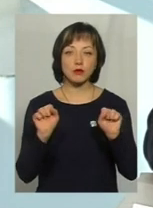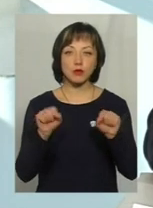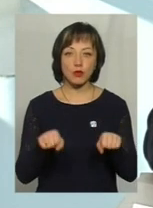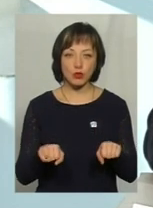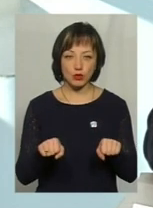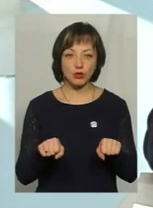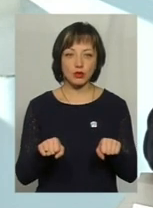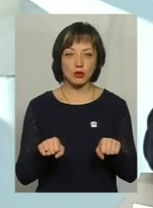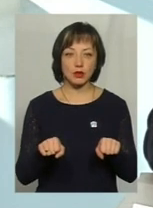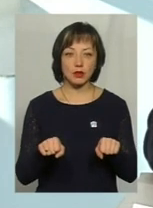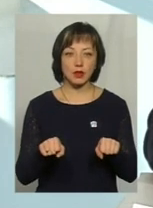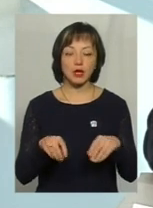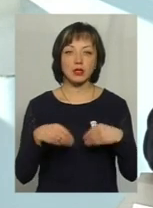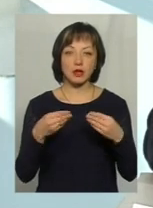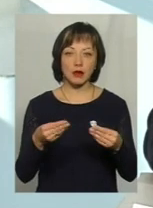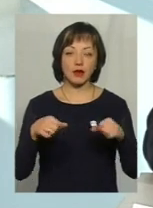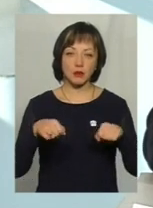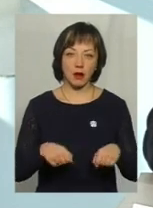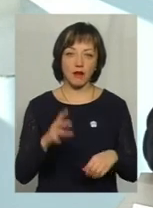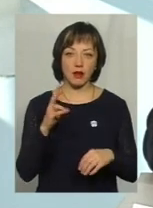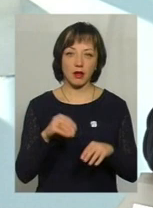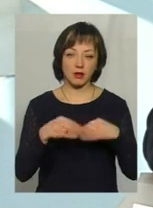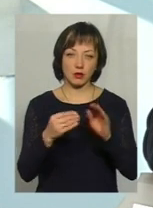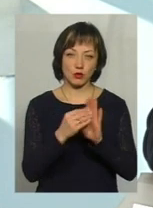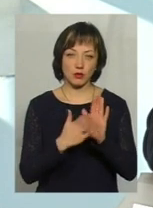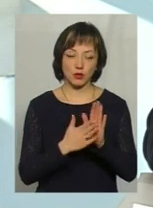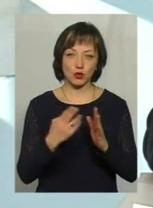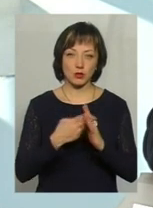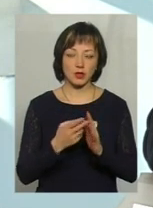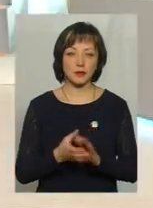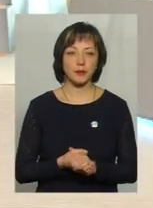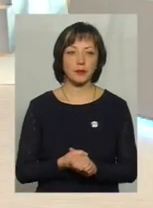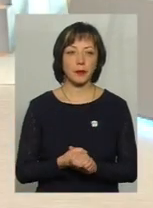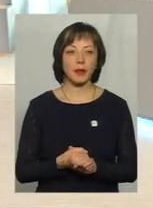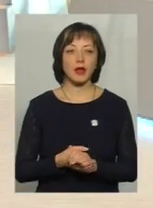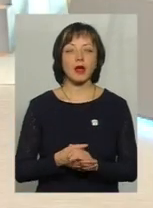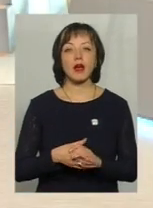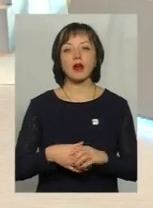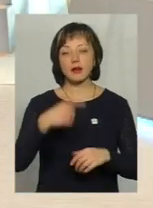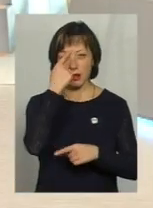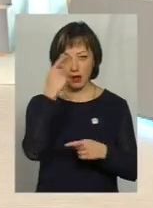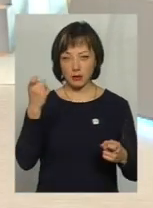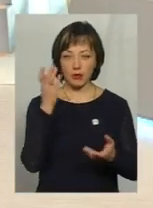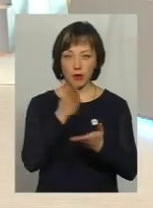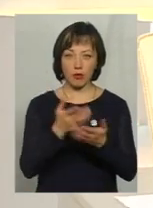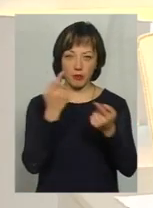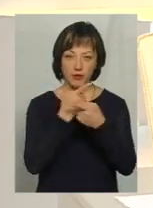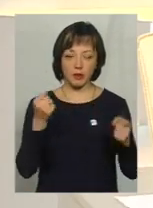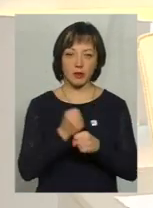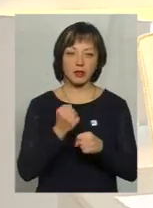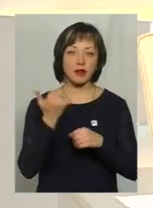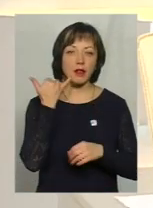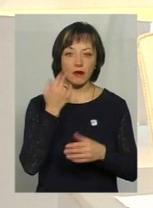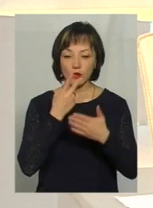надавати право на призначення субсидії. Дякую вам за відповідь. Нагадую, глядачам працюємо для вас у прямому ефірі.